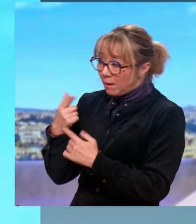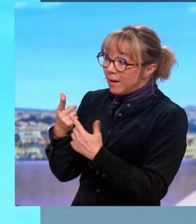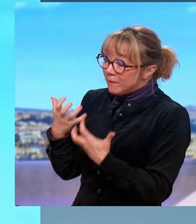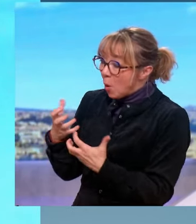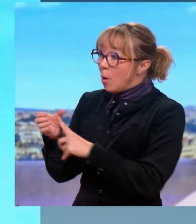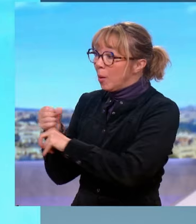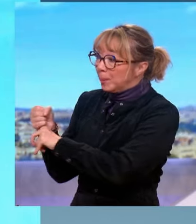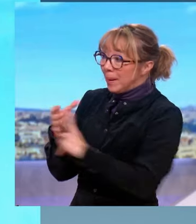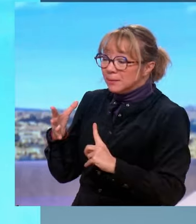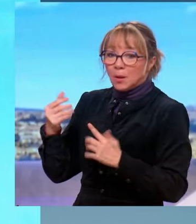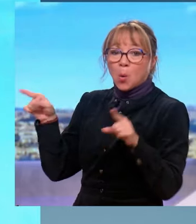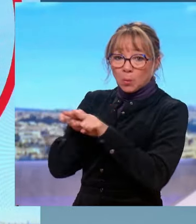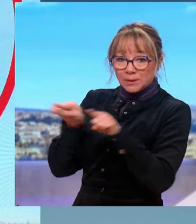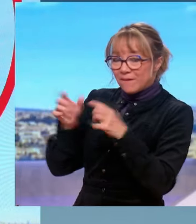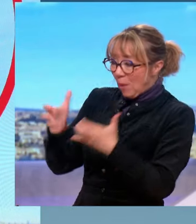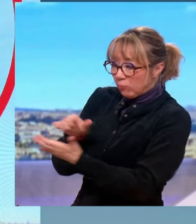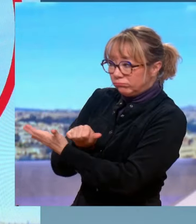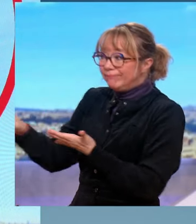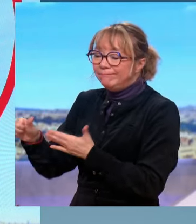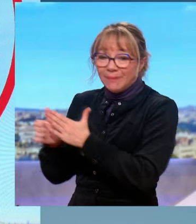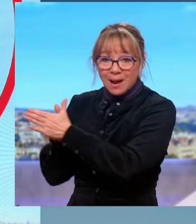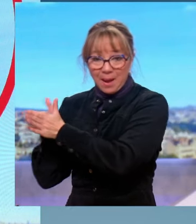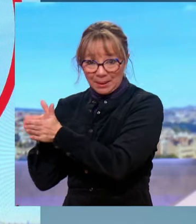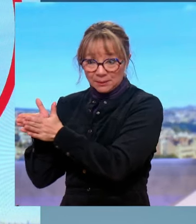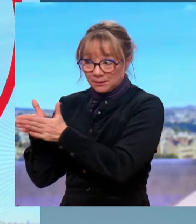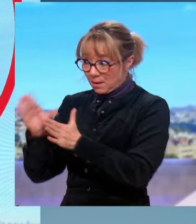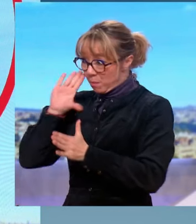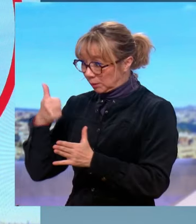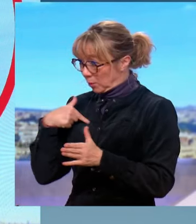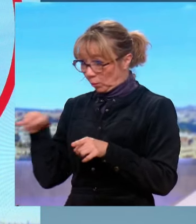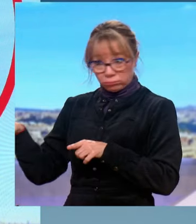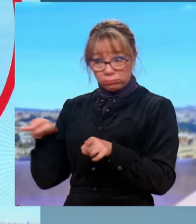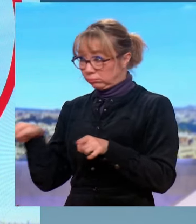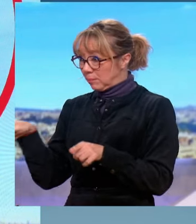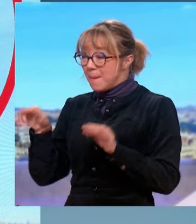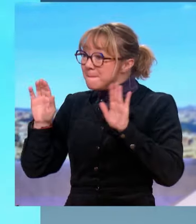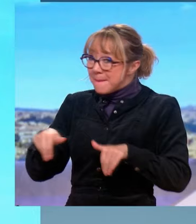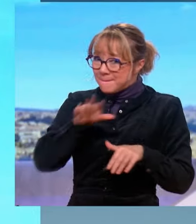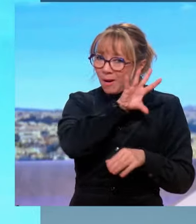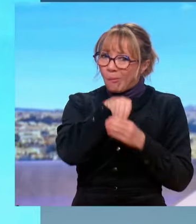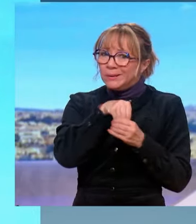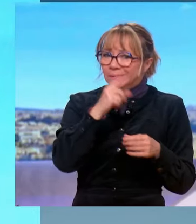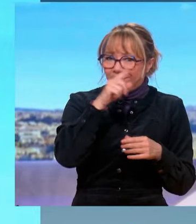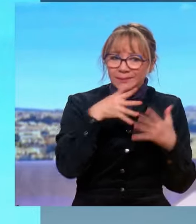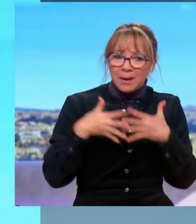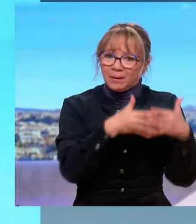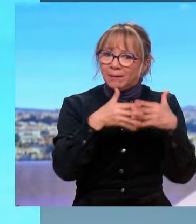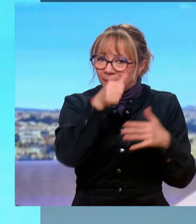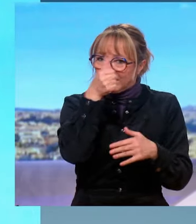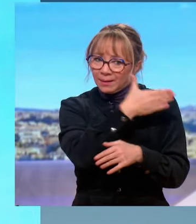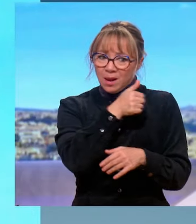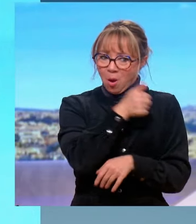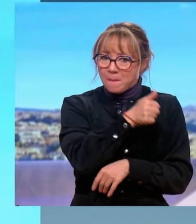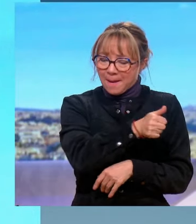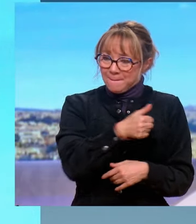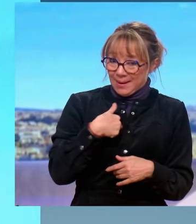le Hamas. Dans cette logique-là, il y a peu d'interlocuteurs qui ont une réelle prise. Même les États-Unis d'Amérique ont des difficultés à faire entendre leur voix en Israël.